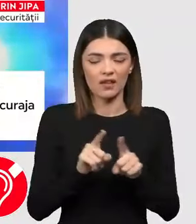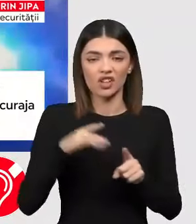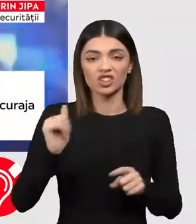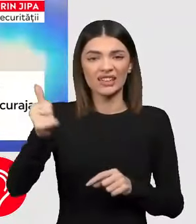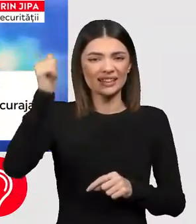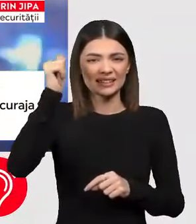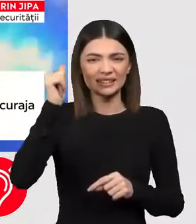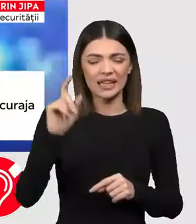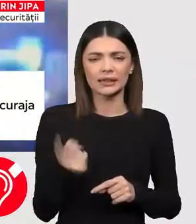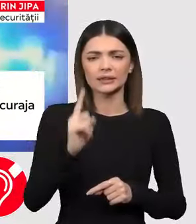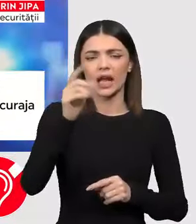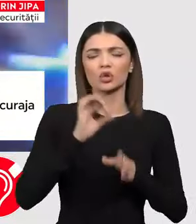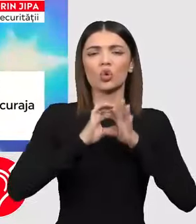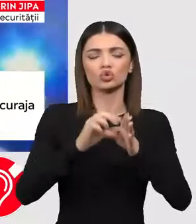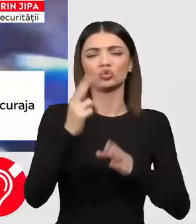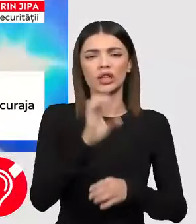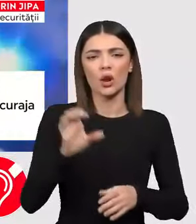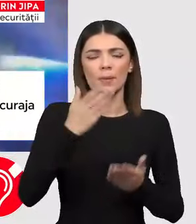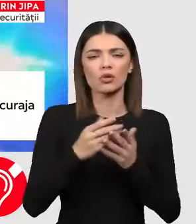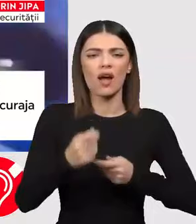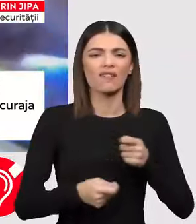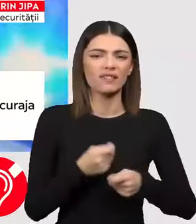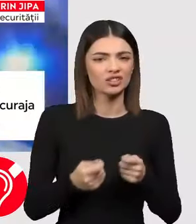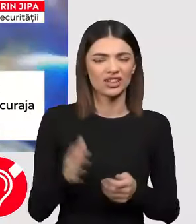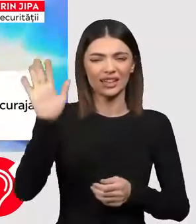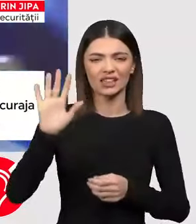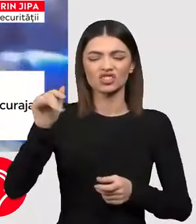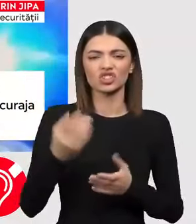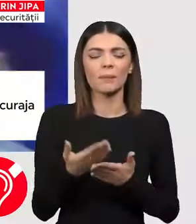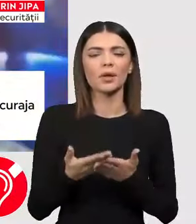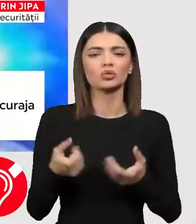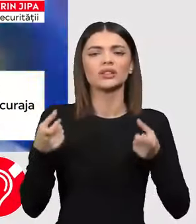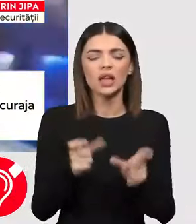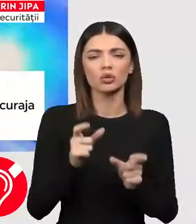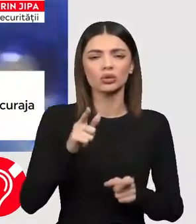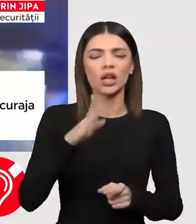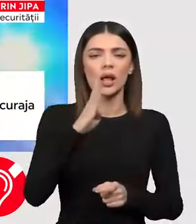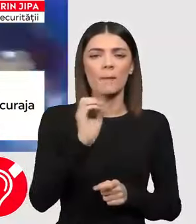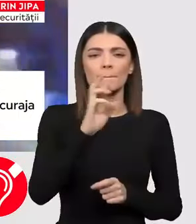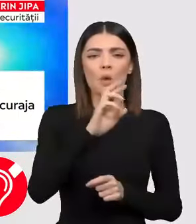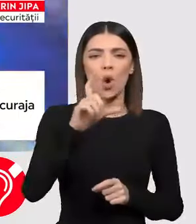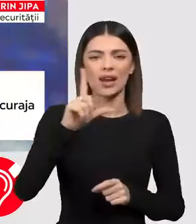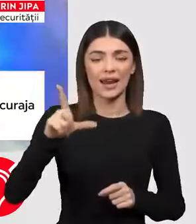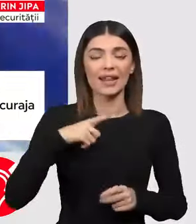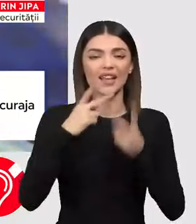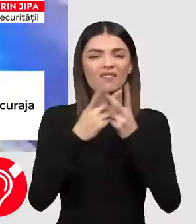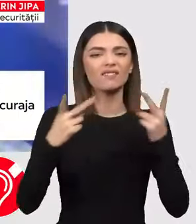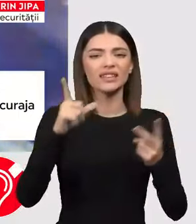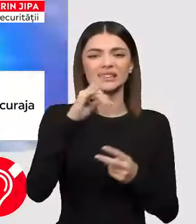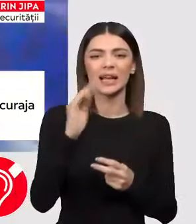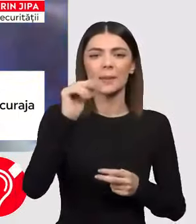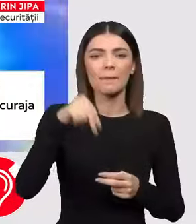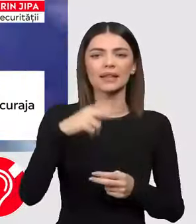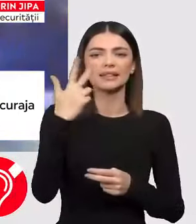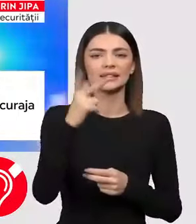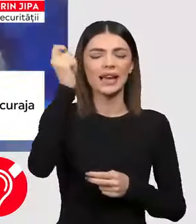ieri, în altul reprezentant al Unii Europene pentru afacere externe și politica de securitate, Joseph Borrell, este în Liban într-o vizită de 3 zile,